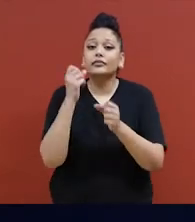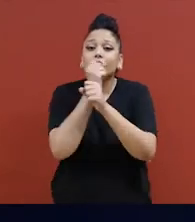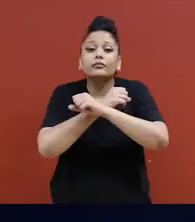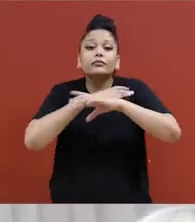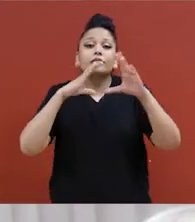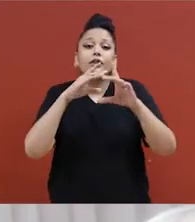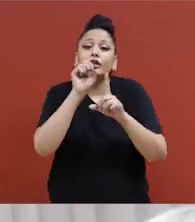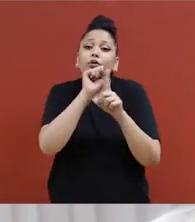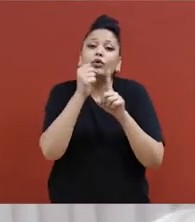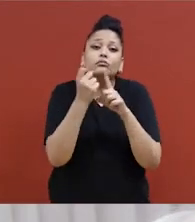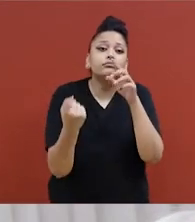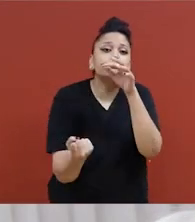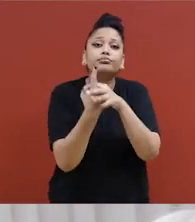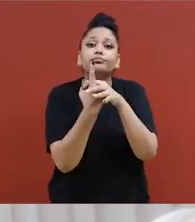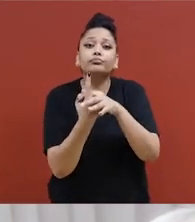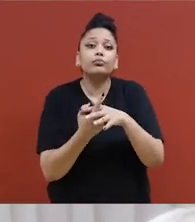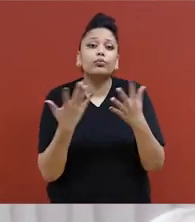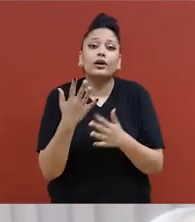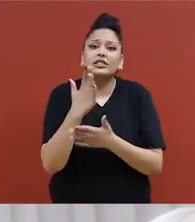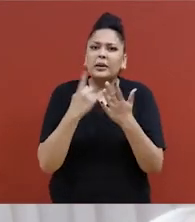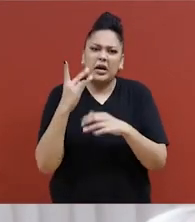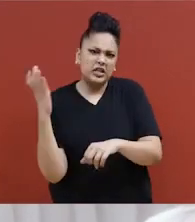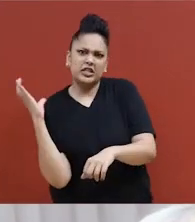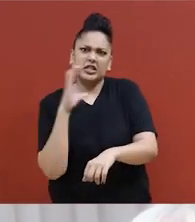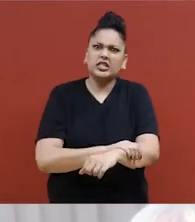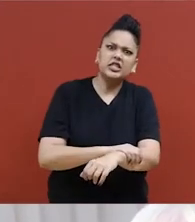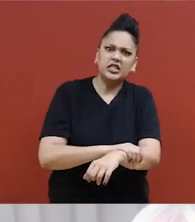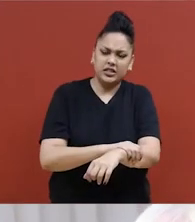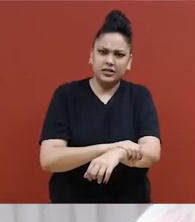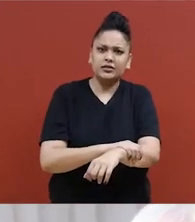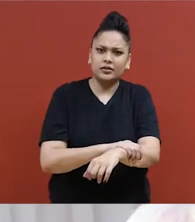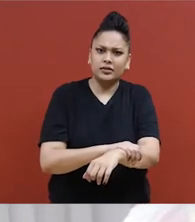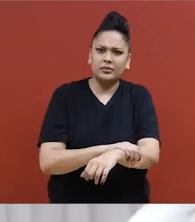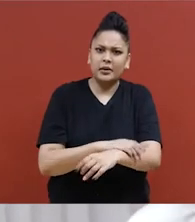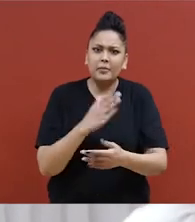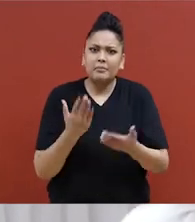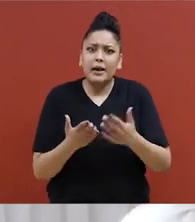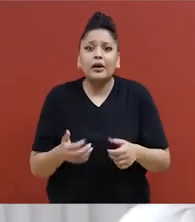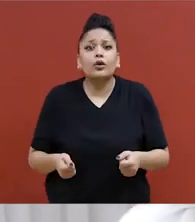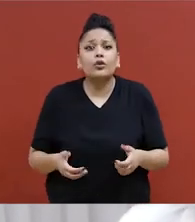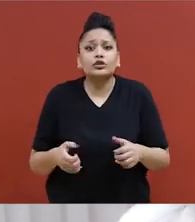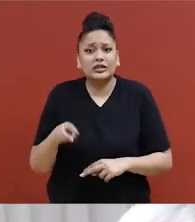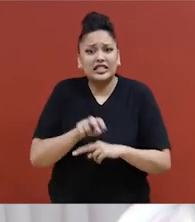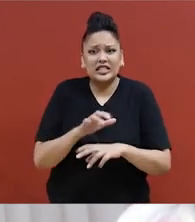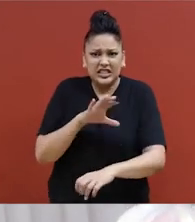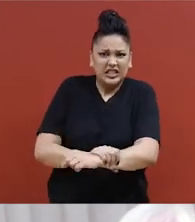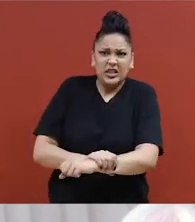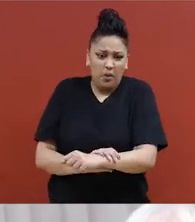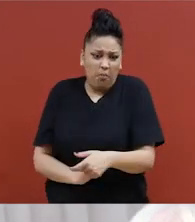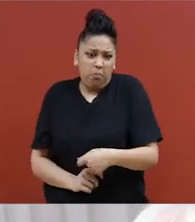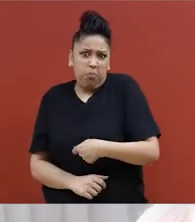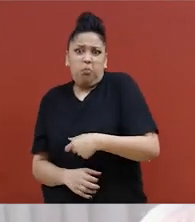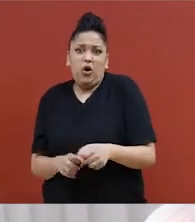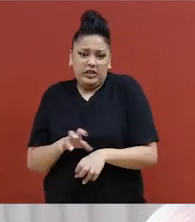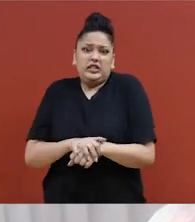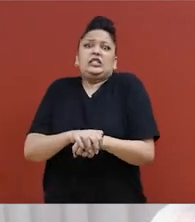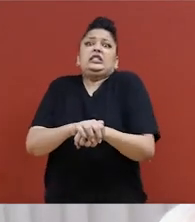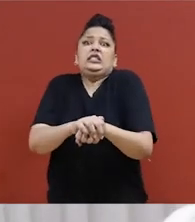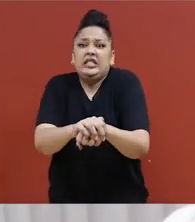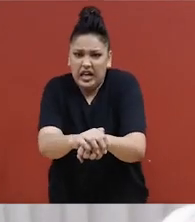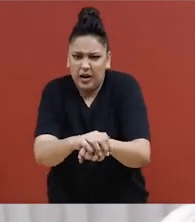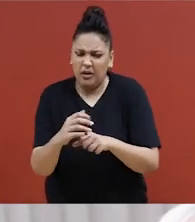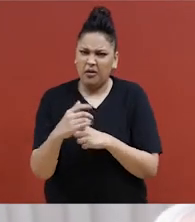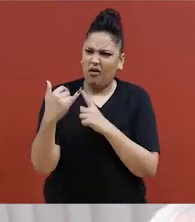Prenons l'exemple d'une situation où quelqu'un saisit mon poignet. Il essaie de me faire tomber de ma chaise, de m